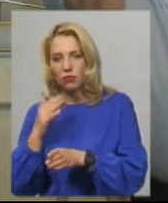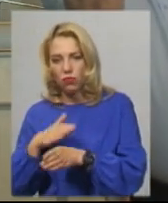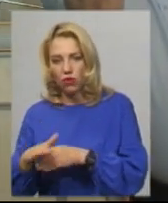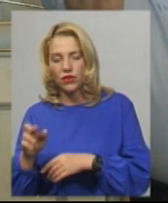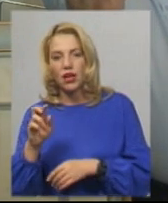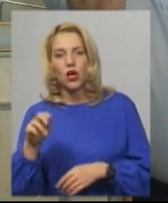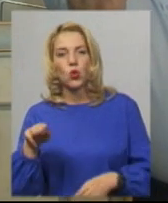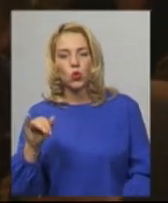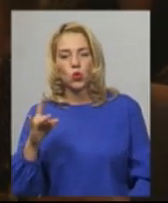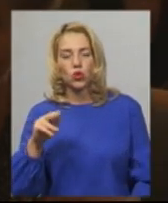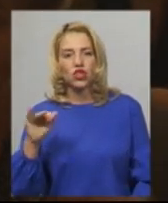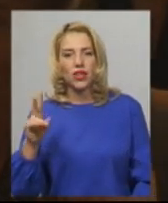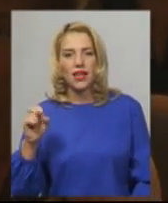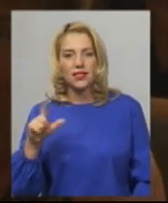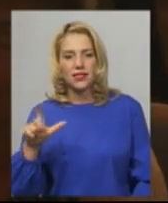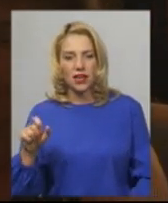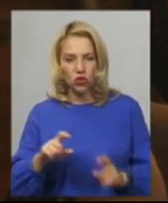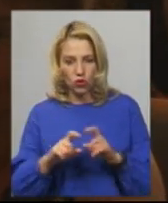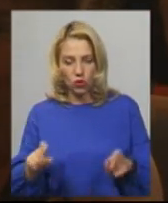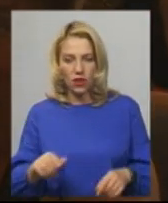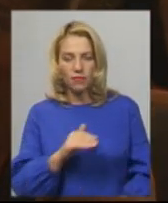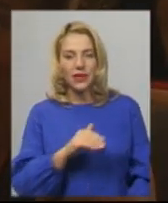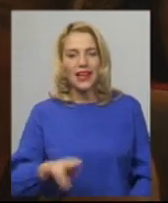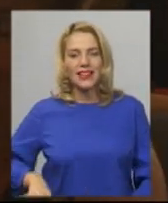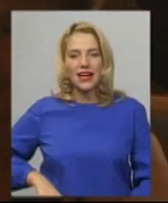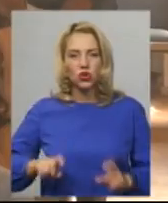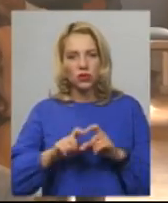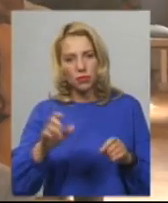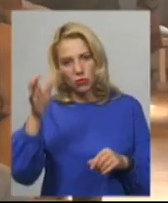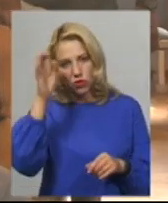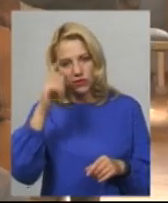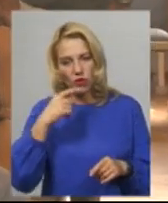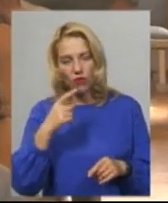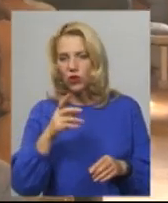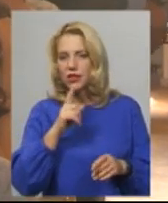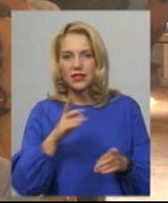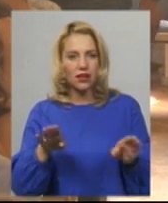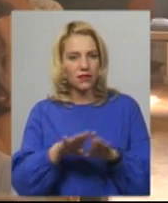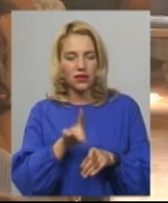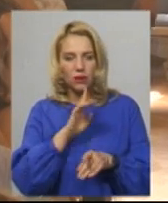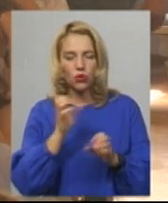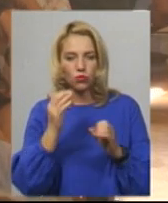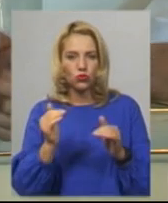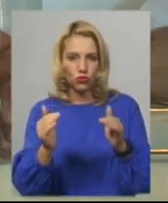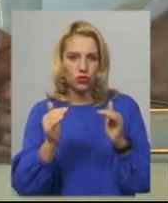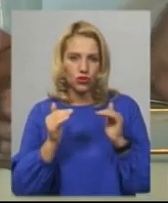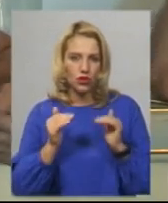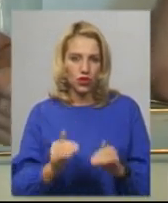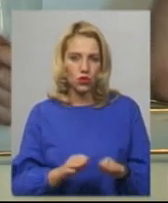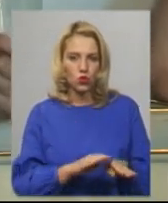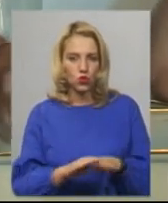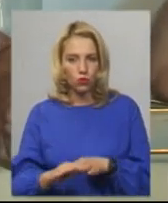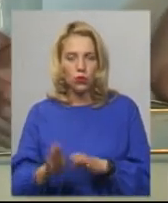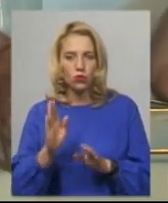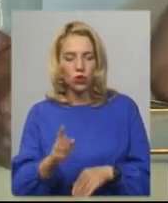освіти і науки Хмельницької області Олег Фасоля каже, борщівську школу не закриють, а знизять ступені, тобто будуть перші-четверті класи. Має бути